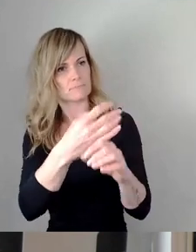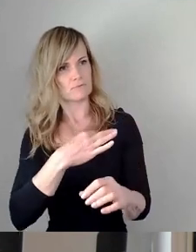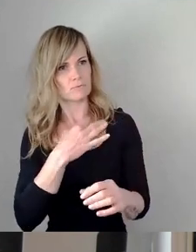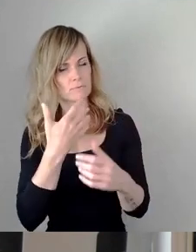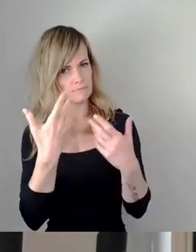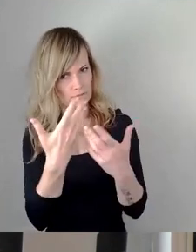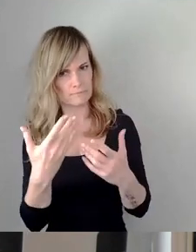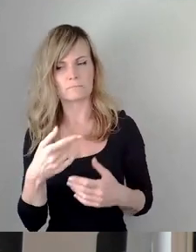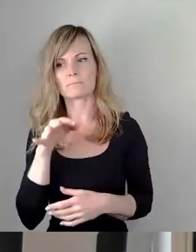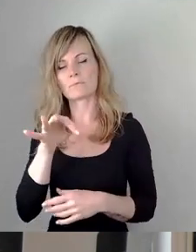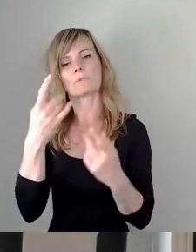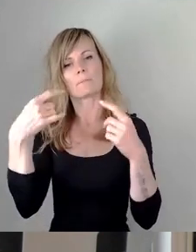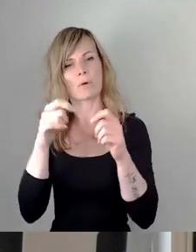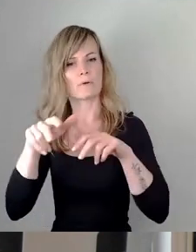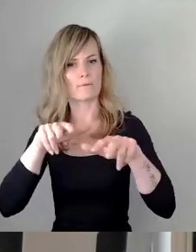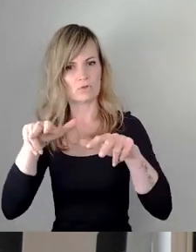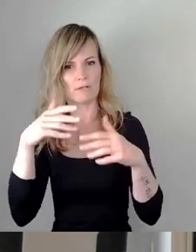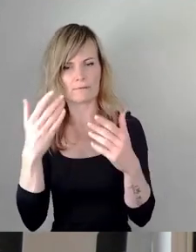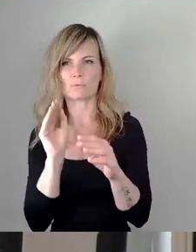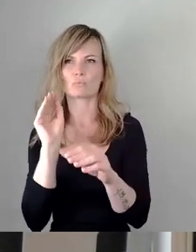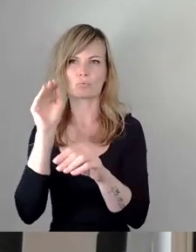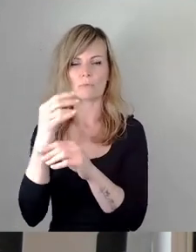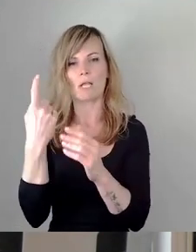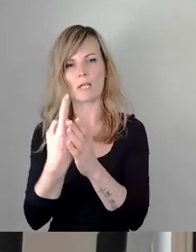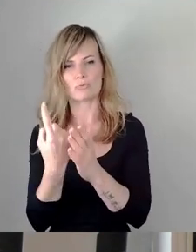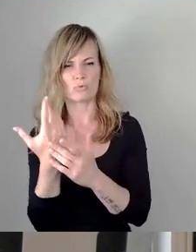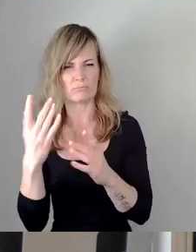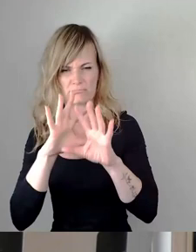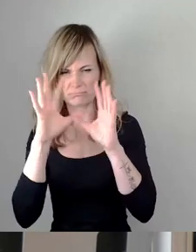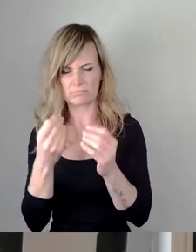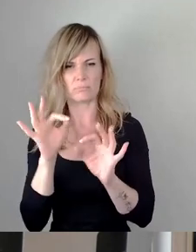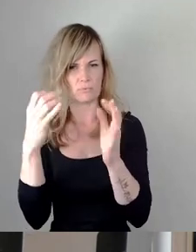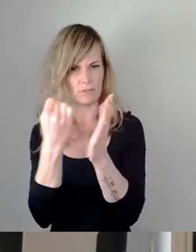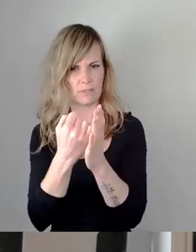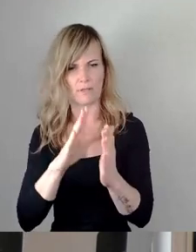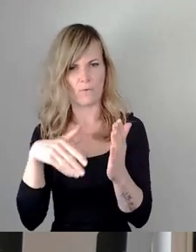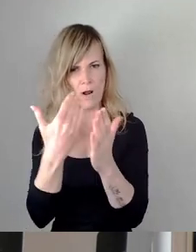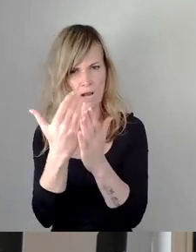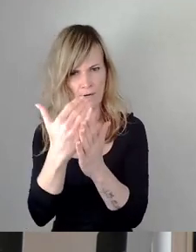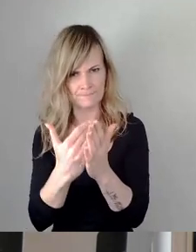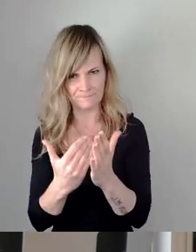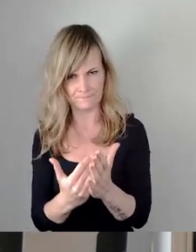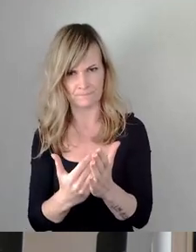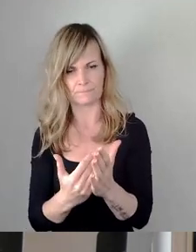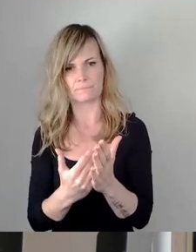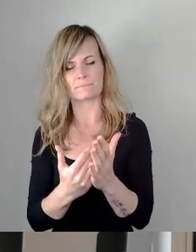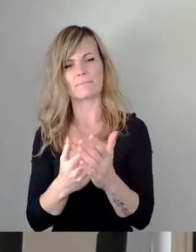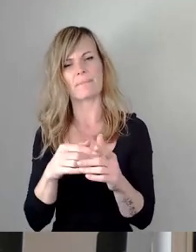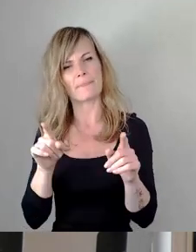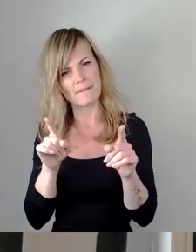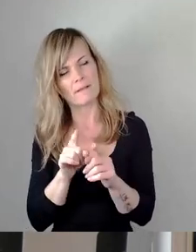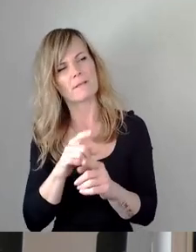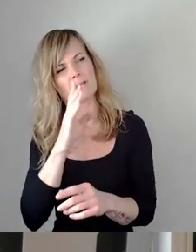Bauwirtschaft überanspruchsvollen Gutachten, Vorlage, ein Mammut in Richtung Bürokratie,